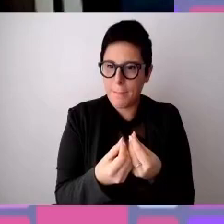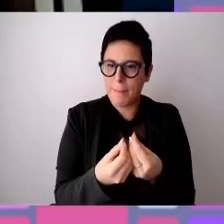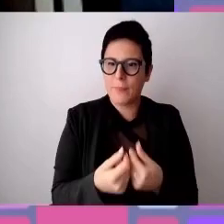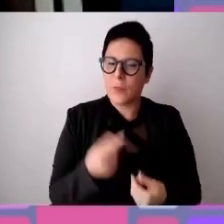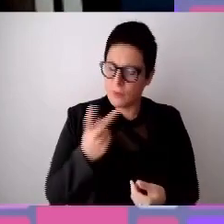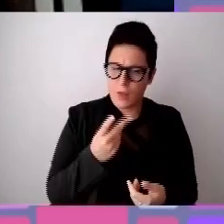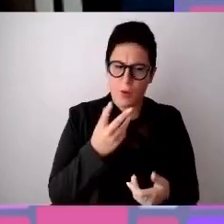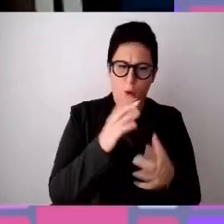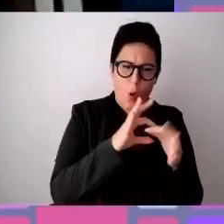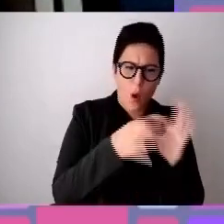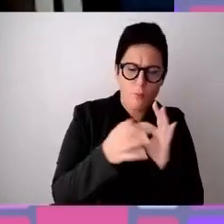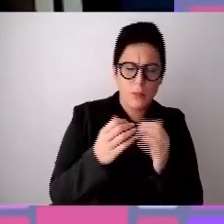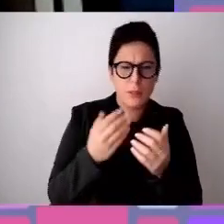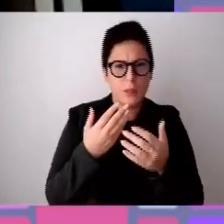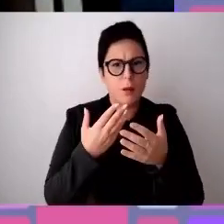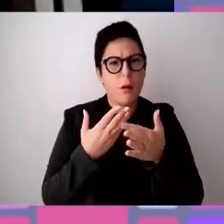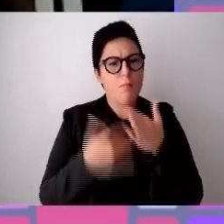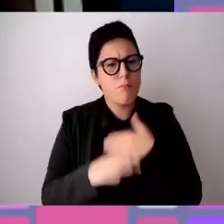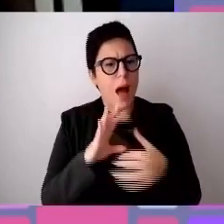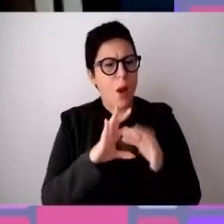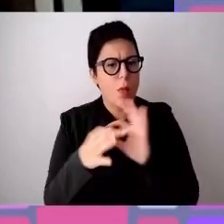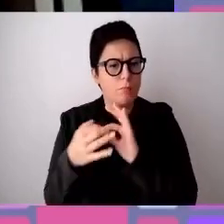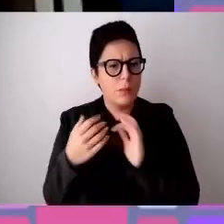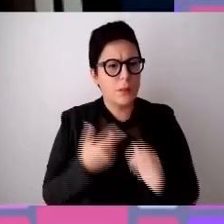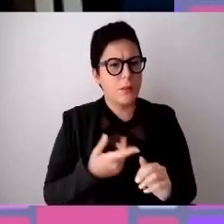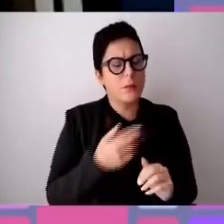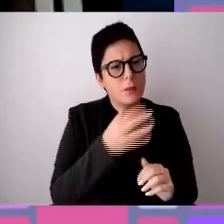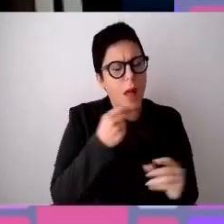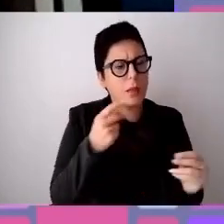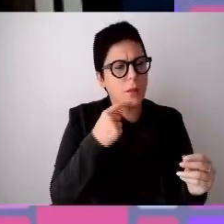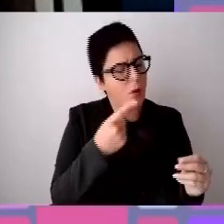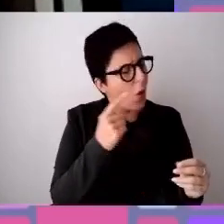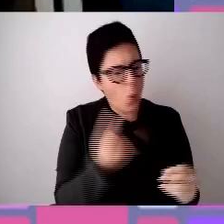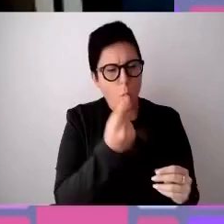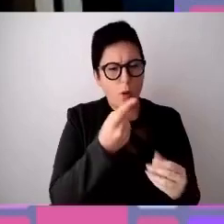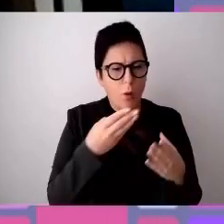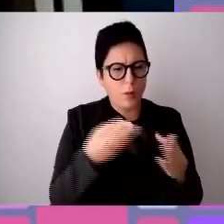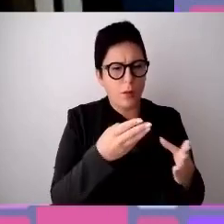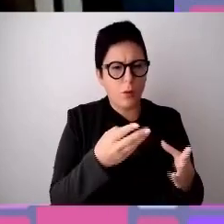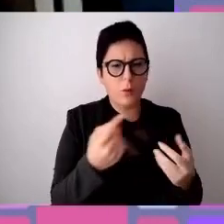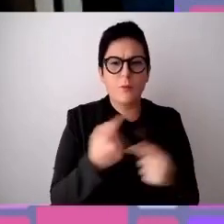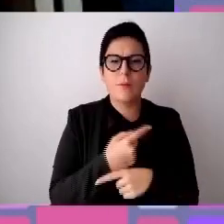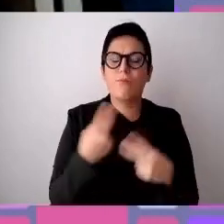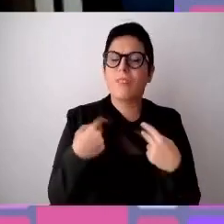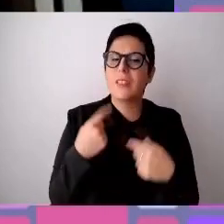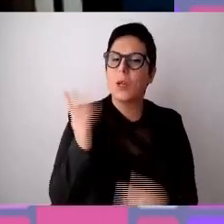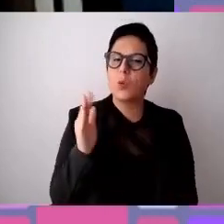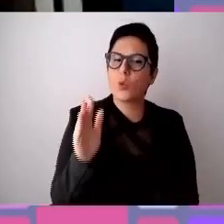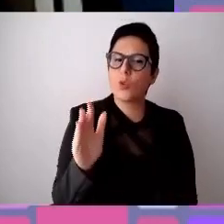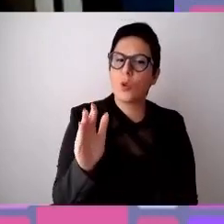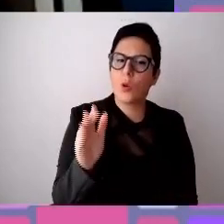parla di uniformare questo percorso, nella vita di tutti i giorni, grazie ad eventi come questo, invece è possibile che